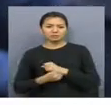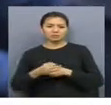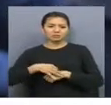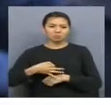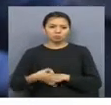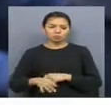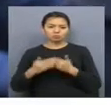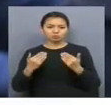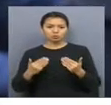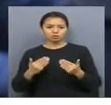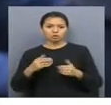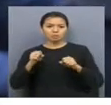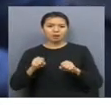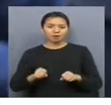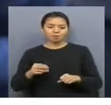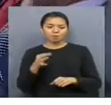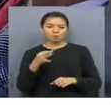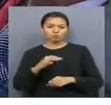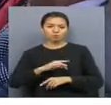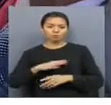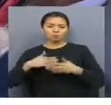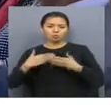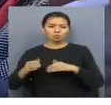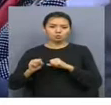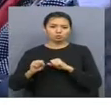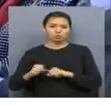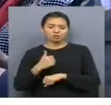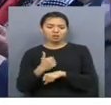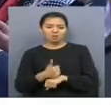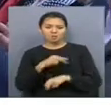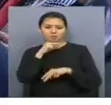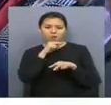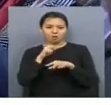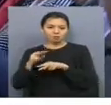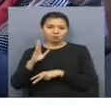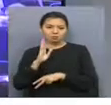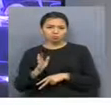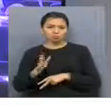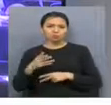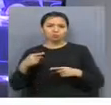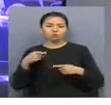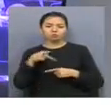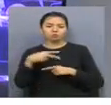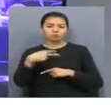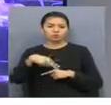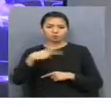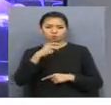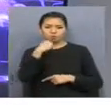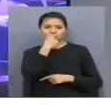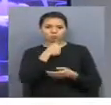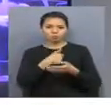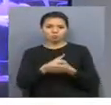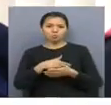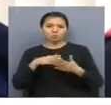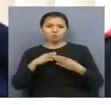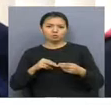орғындарының үрелің күшейту, мұның барлығы жеті бақылауда. Нақты сомаларға қысқаша тоқталсақ. 2020 жылға дейін көлігі